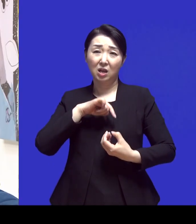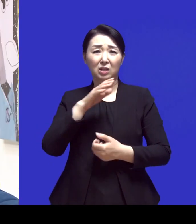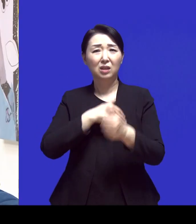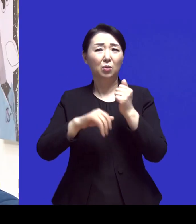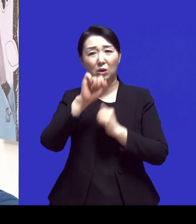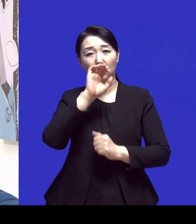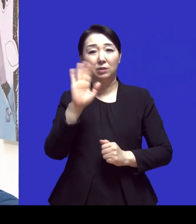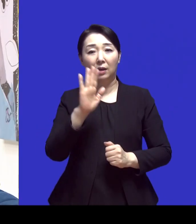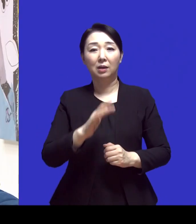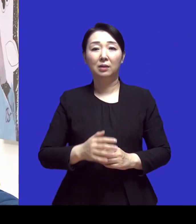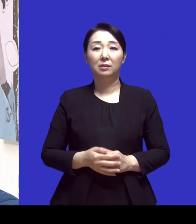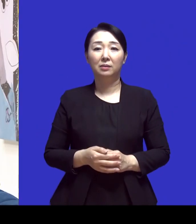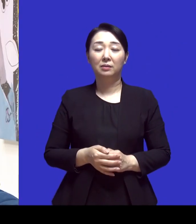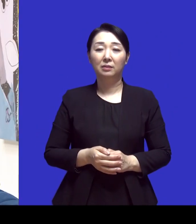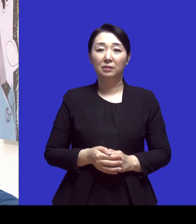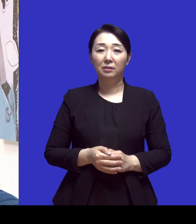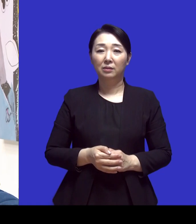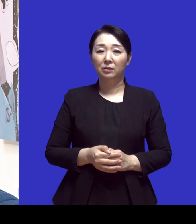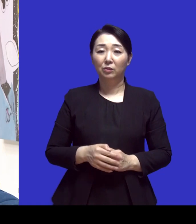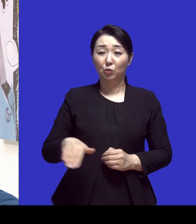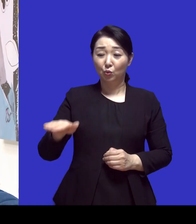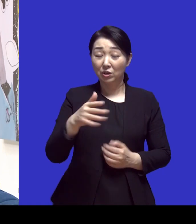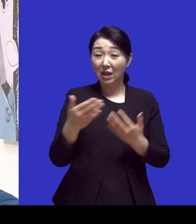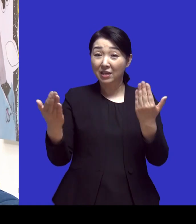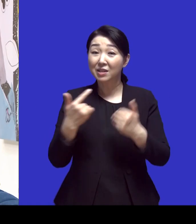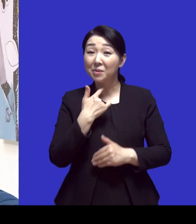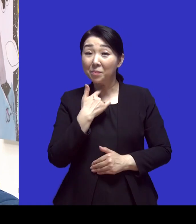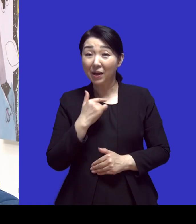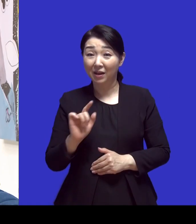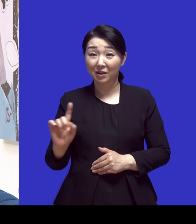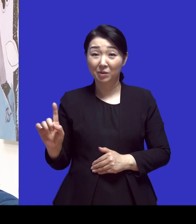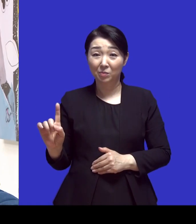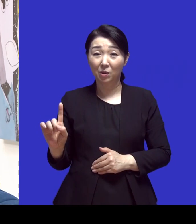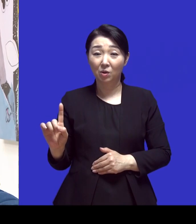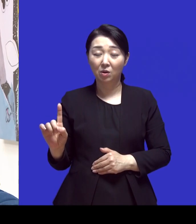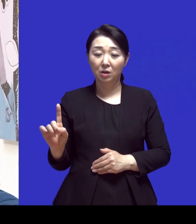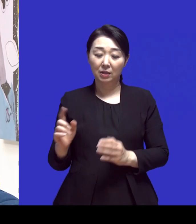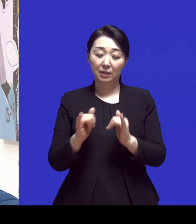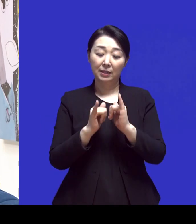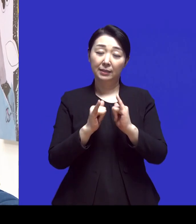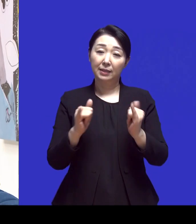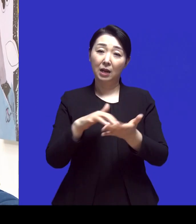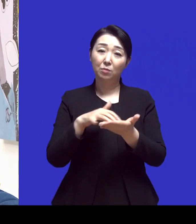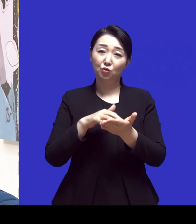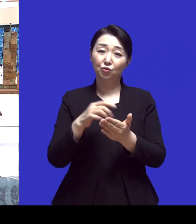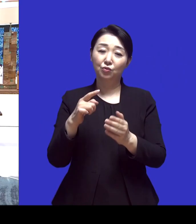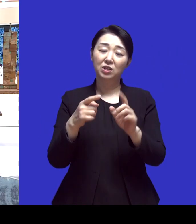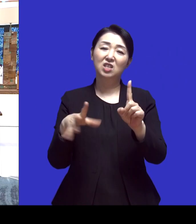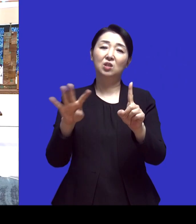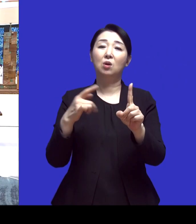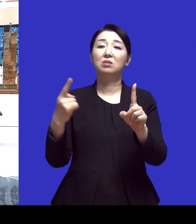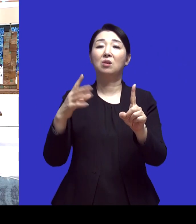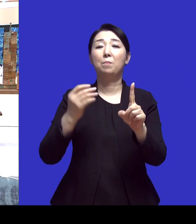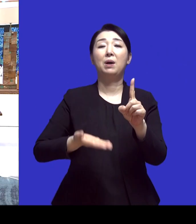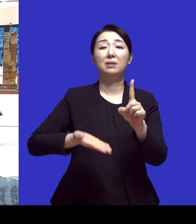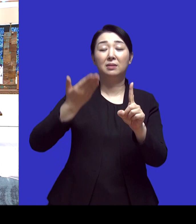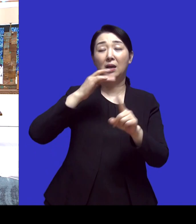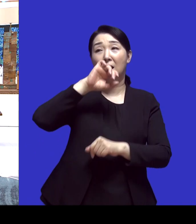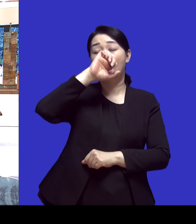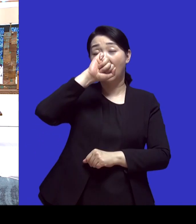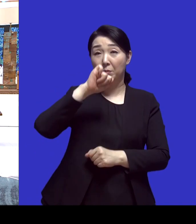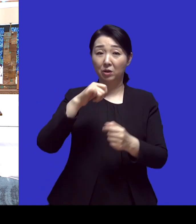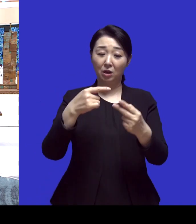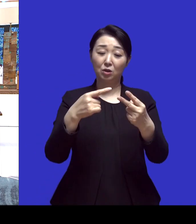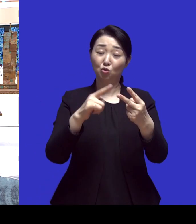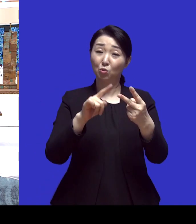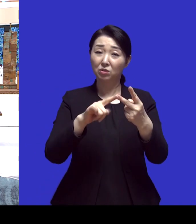예, 그 저희가 했던 일 중에 하나는 인구가 1억 천만이 넘거든요 에티오피아가 아프리카에서 두 번째로